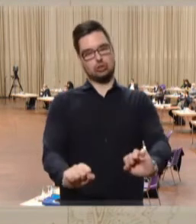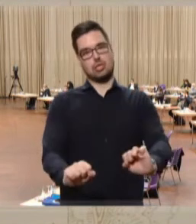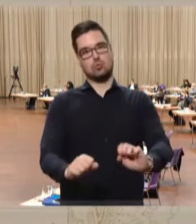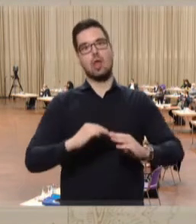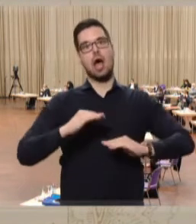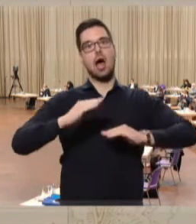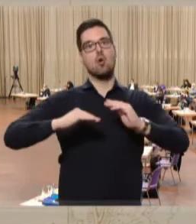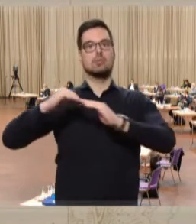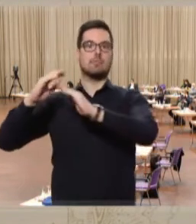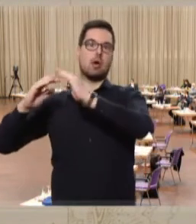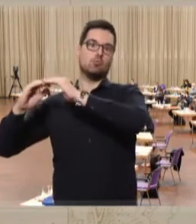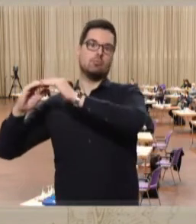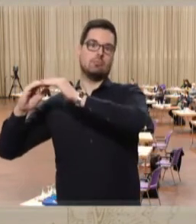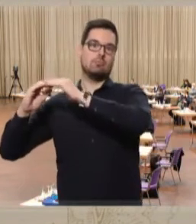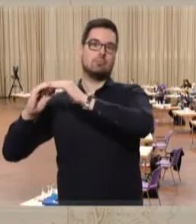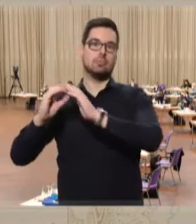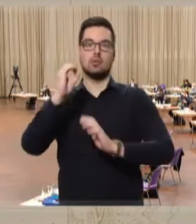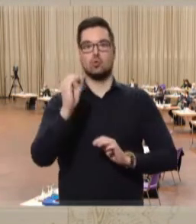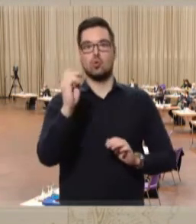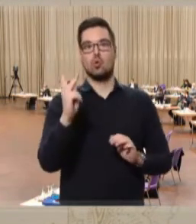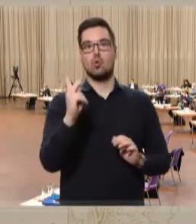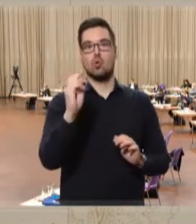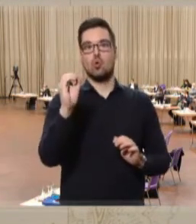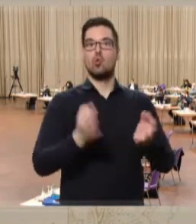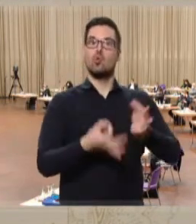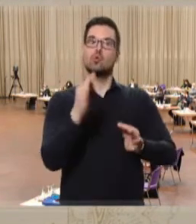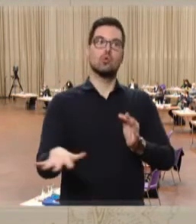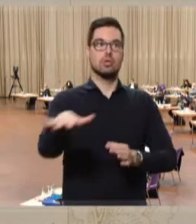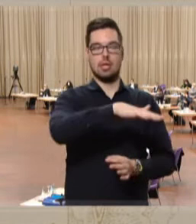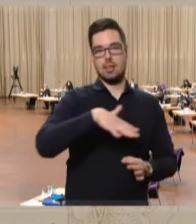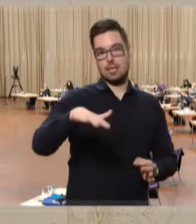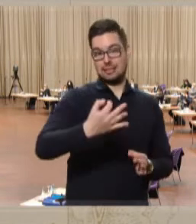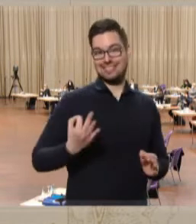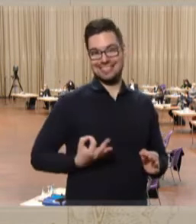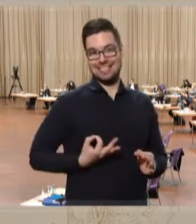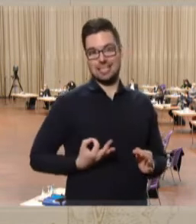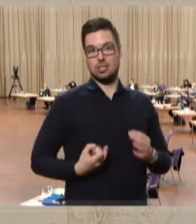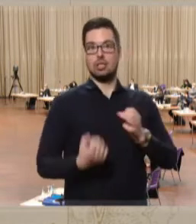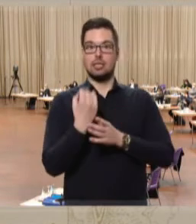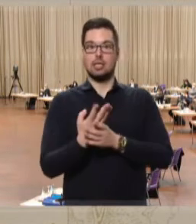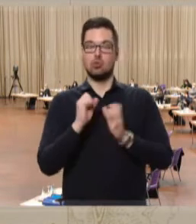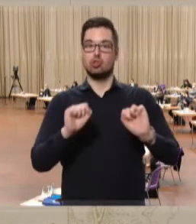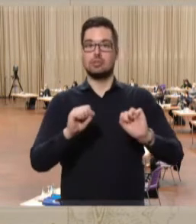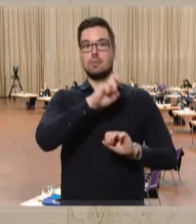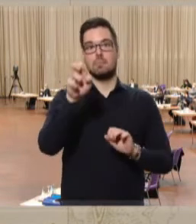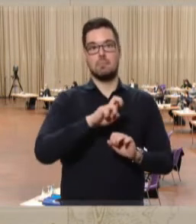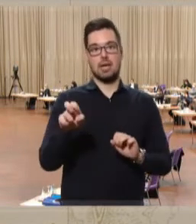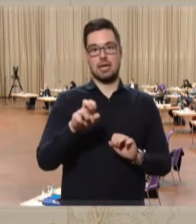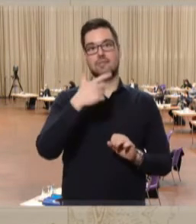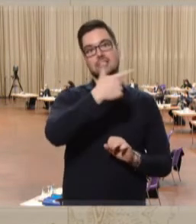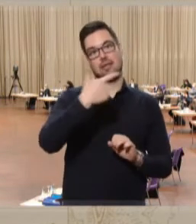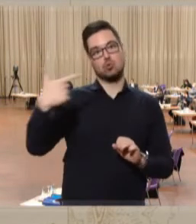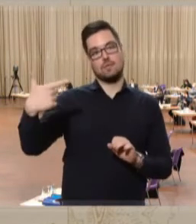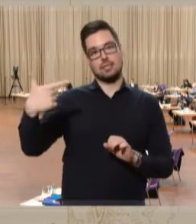auszubauen. Damit werden die ökologisch bedeutsamen Grünlandflächen im saarländischen Naturschutzgesetz § 22